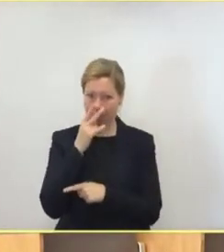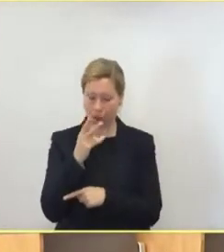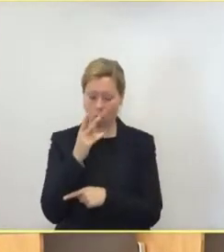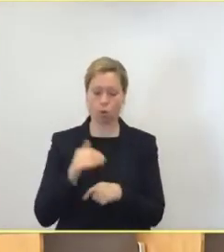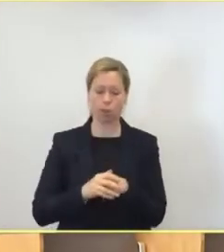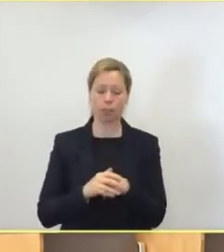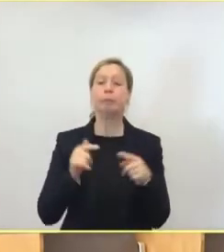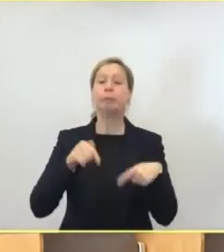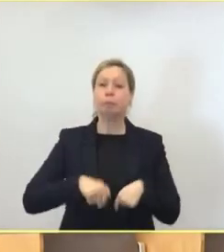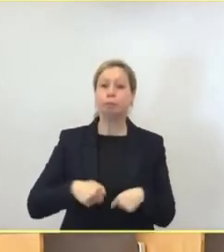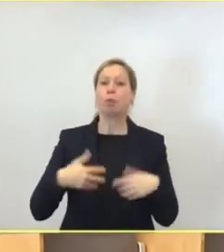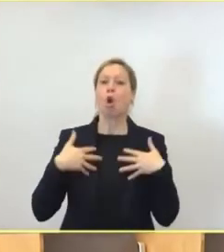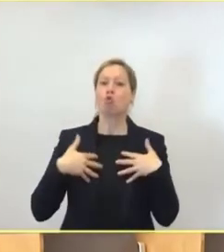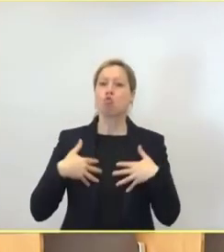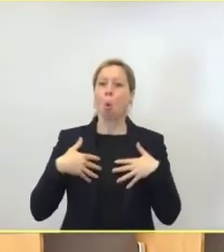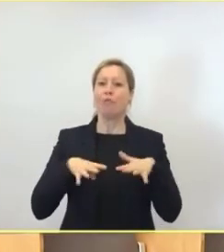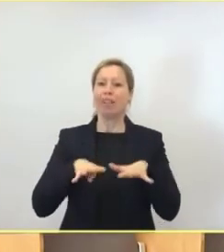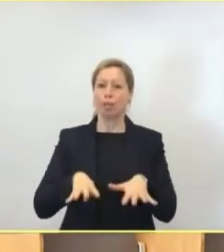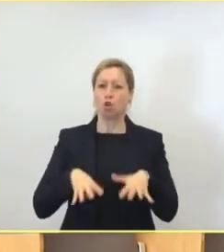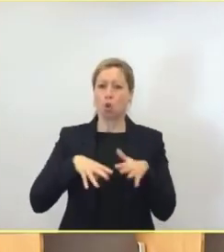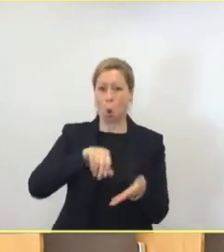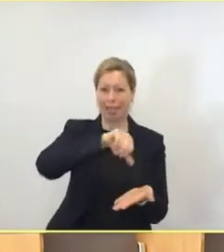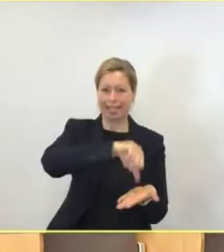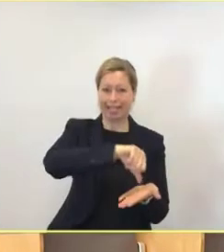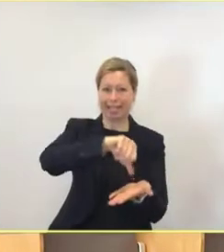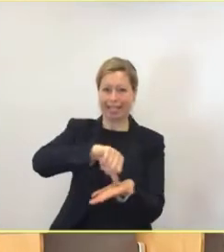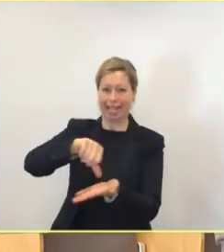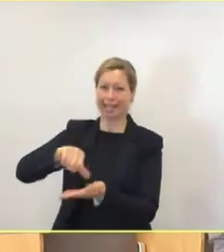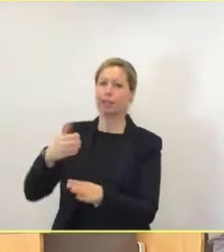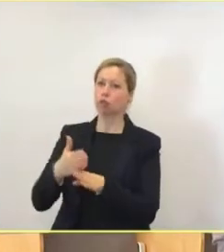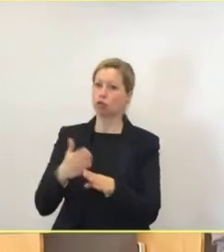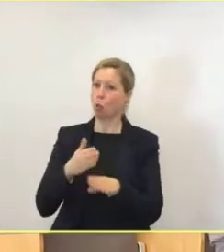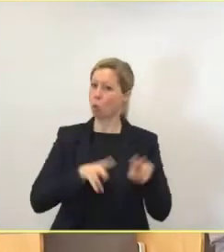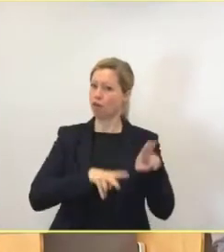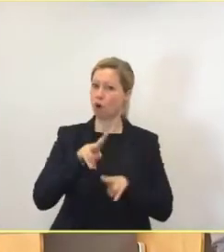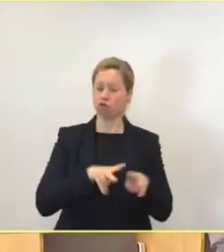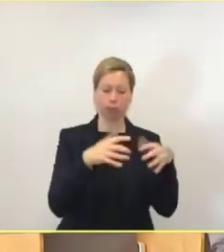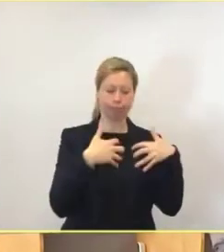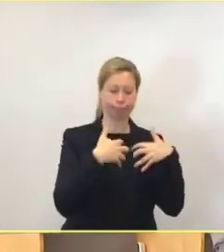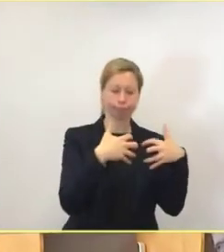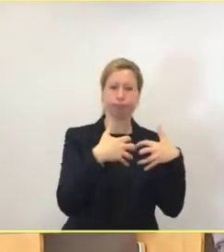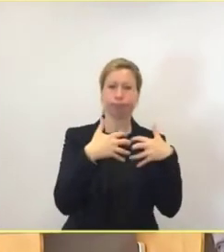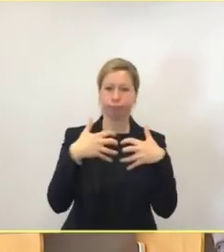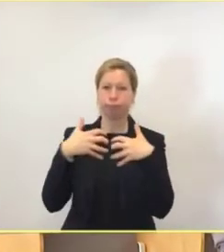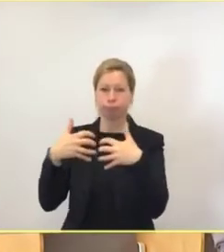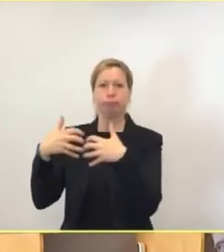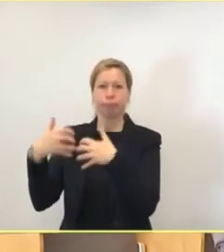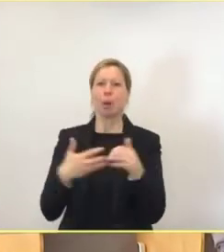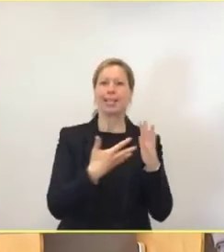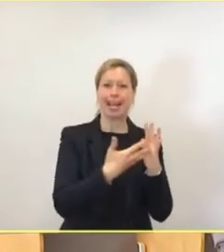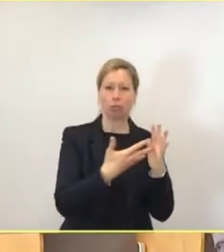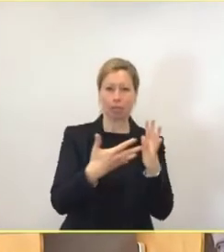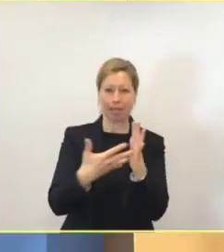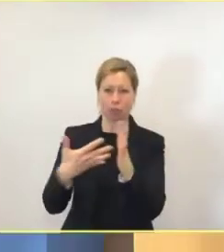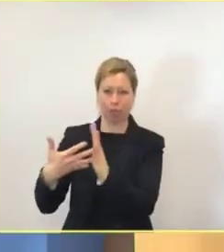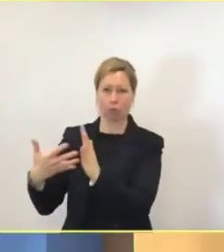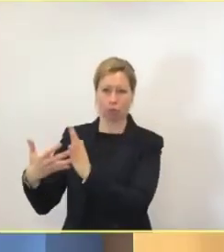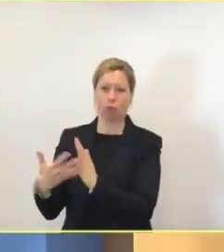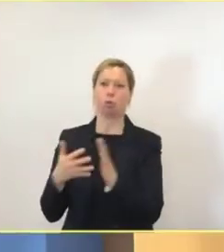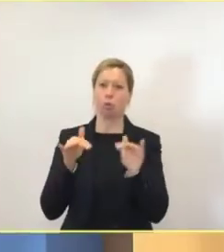regelhafte Mitarbeiter-Testungen installiert worden. Unsere Mitarbeiter werden zum Beispiel in vulnerablen Bereichen